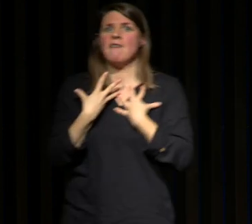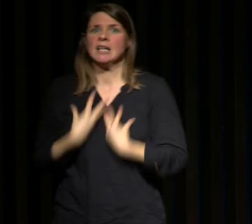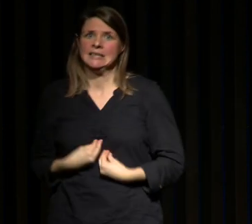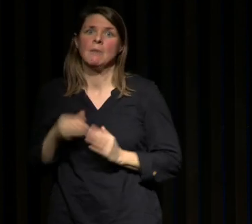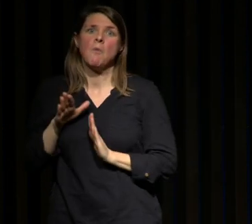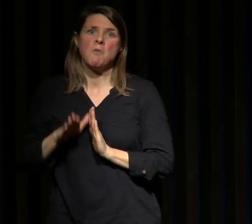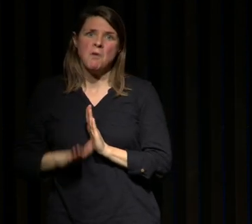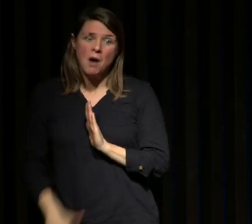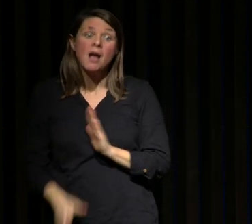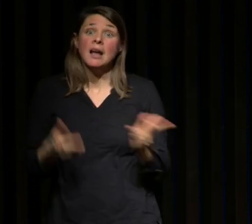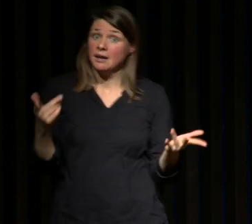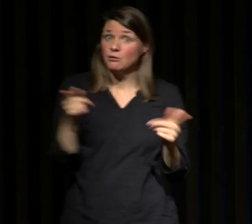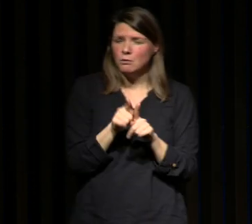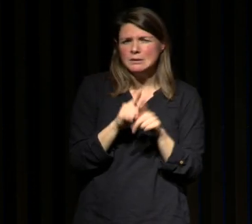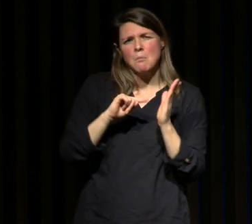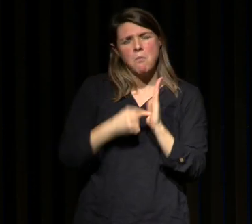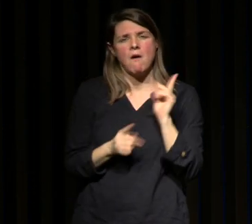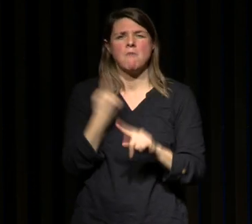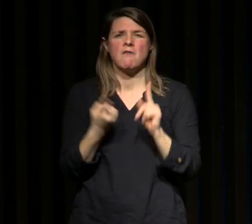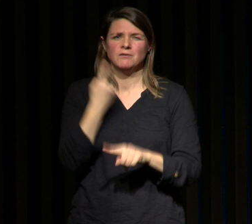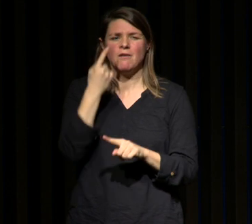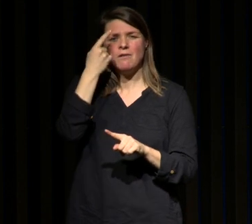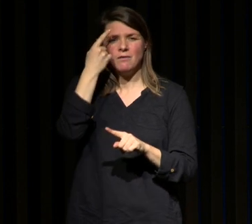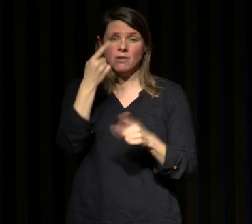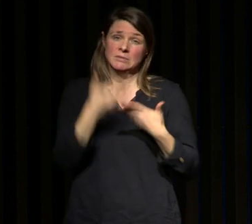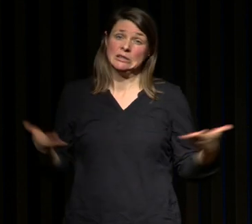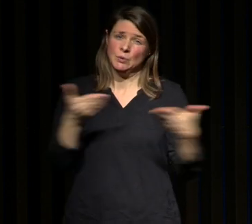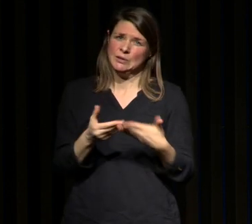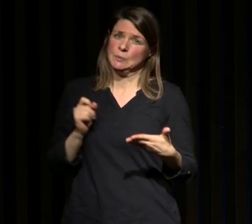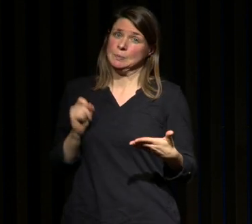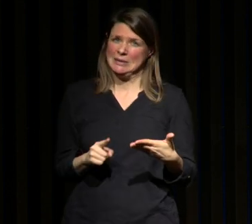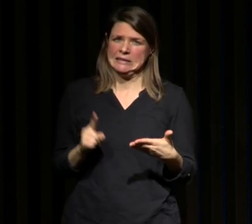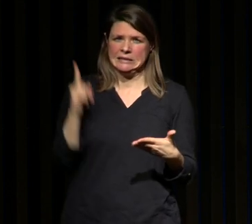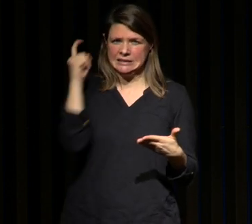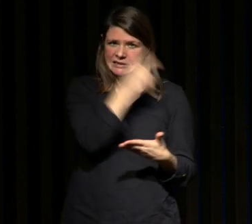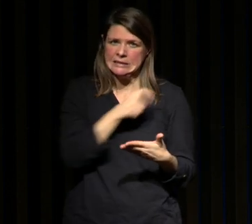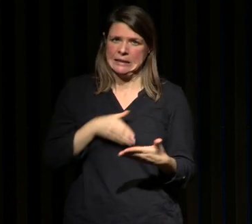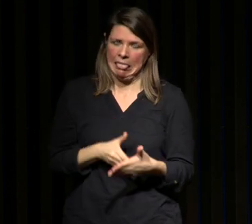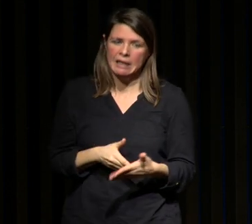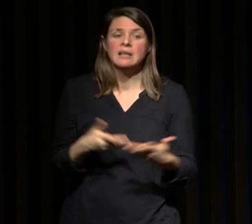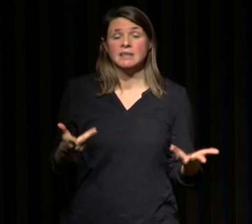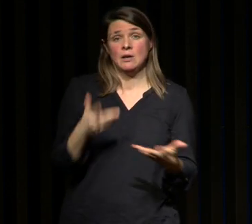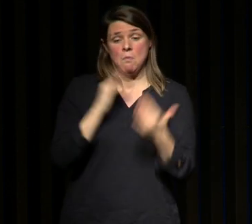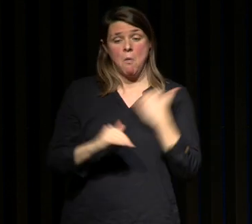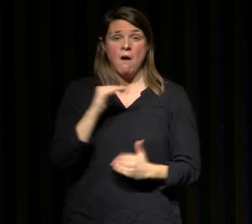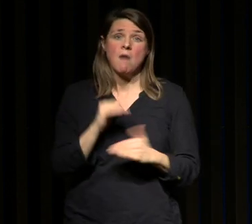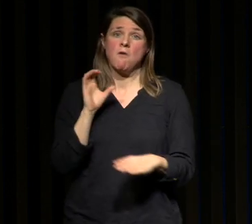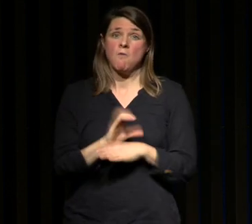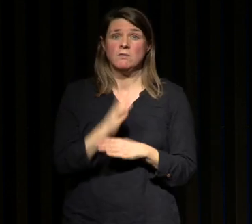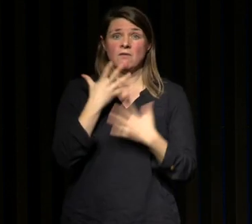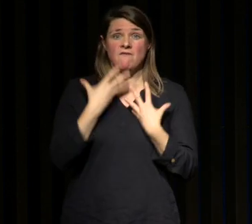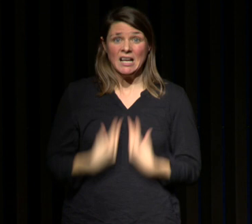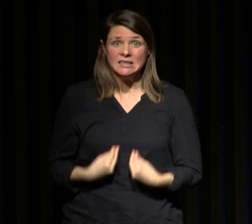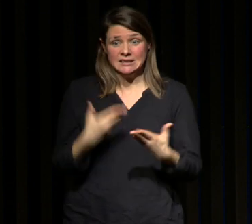et l'autre point qui me paraît extrêmement important dans ces temps difficiles c'est qu'on a pu montrer que le programme anti-fatigue ça a aussi une action